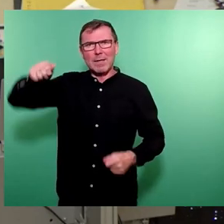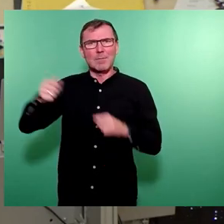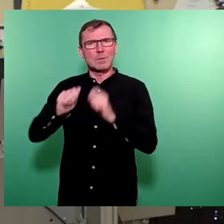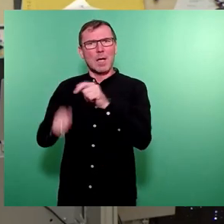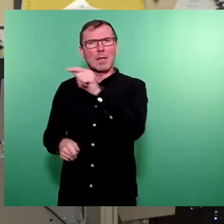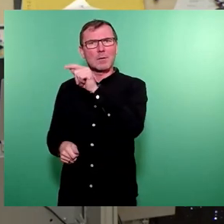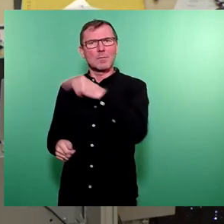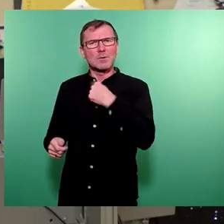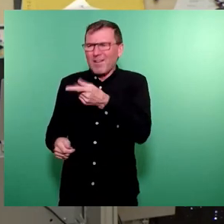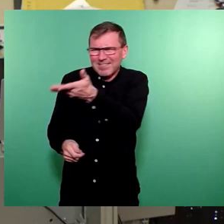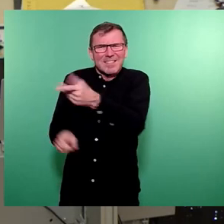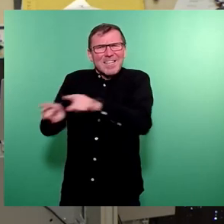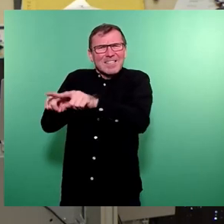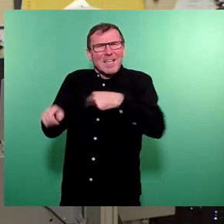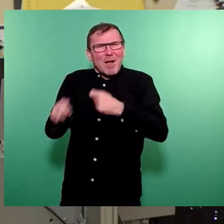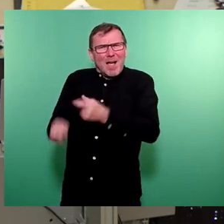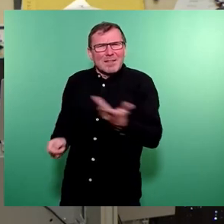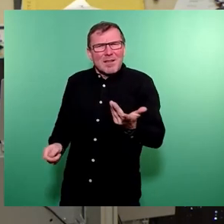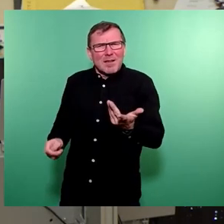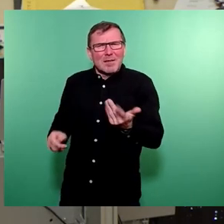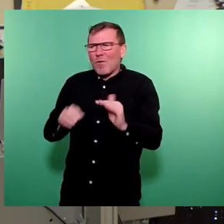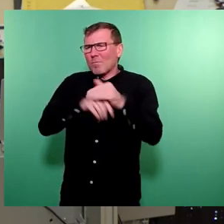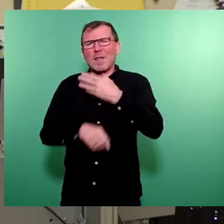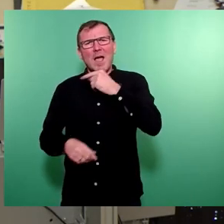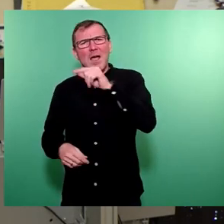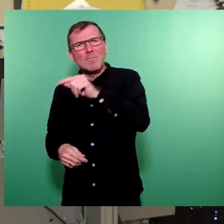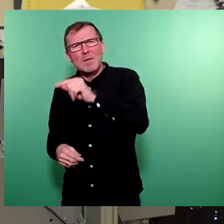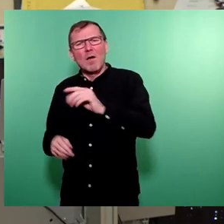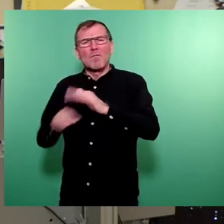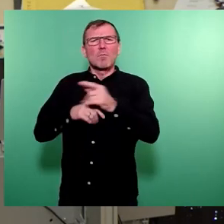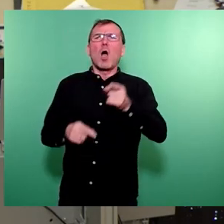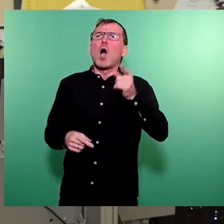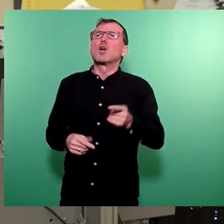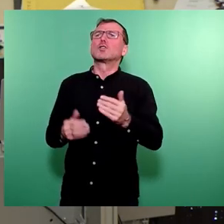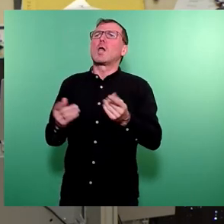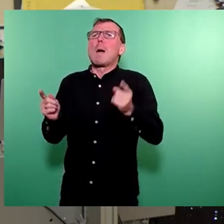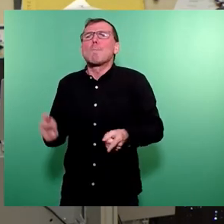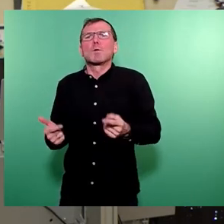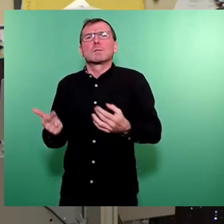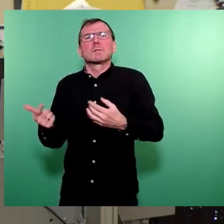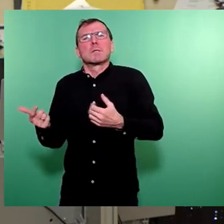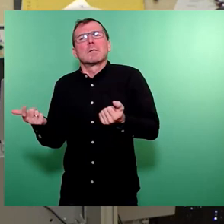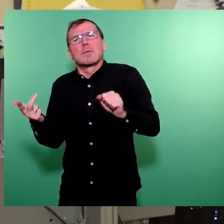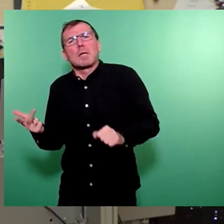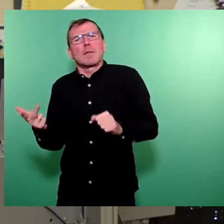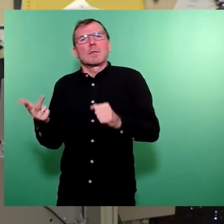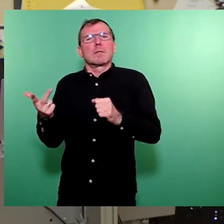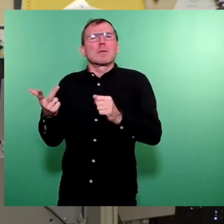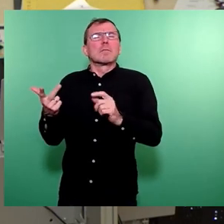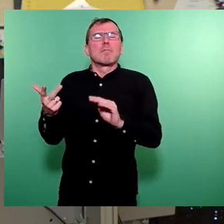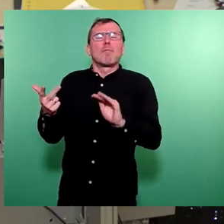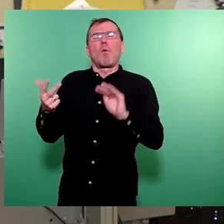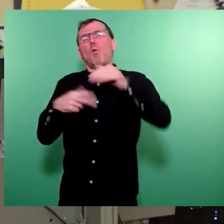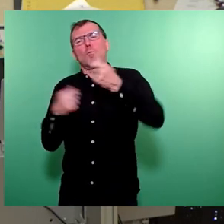wir sagen, der geht über den Bedarf und über das soll oder das muss oder das kann hinaus. Es ist eigentlich,